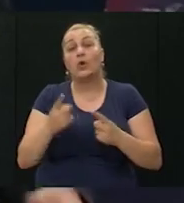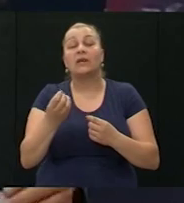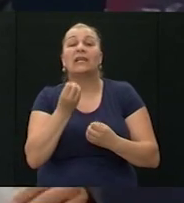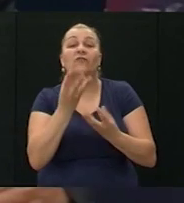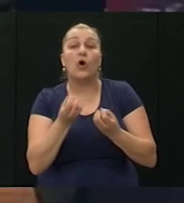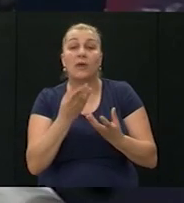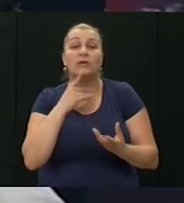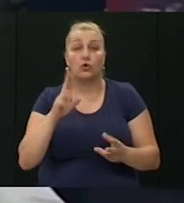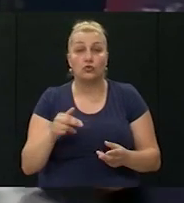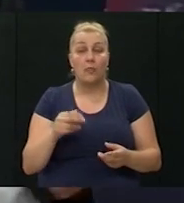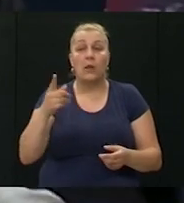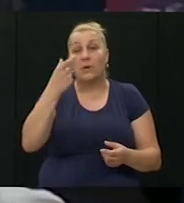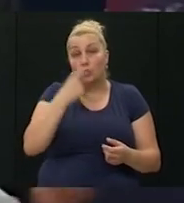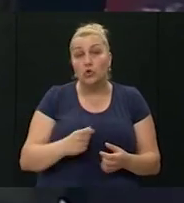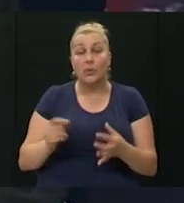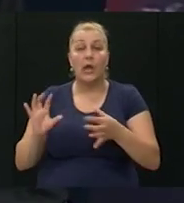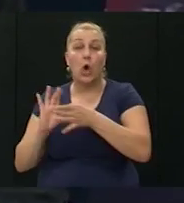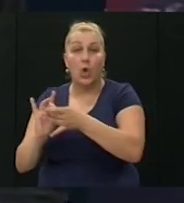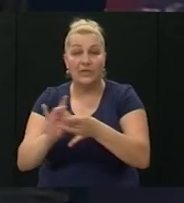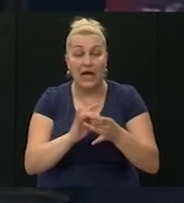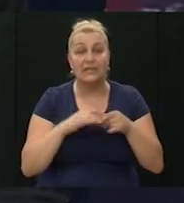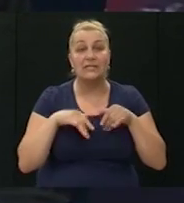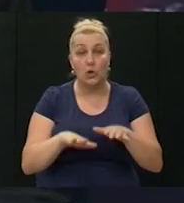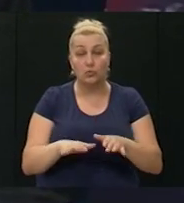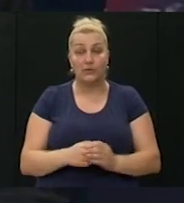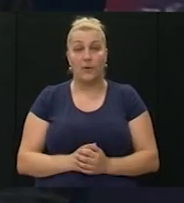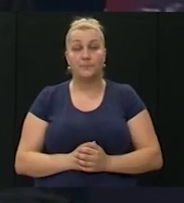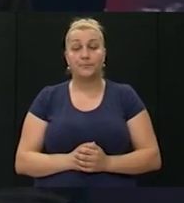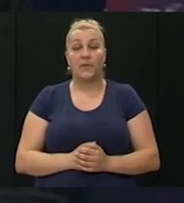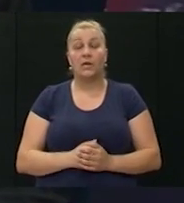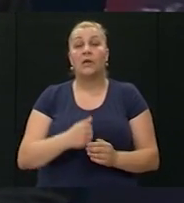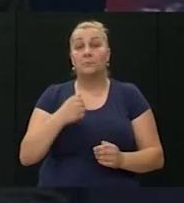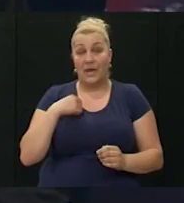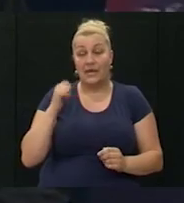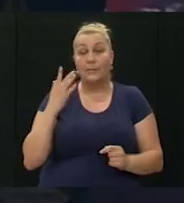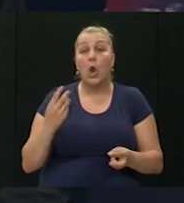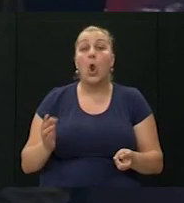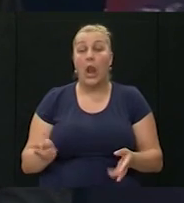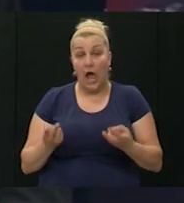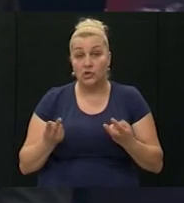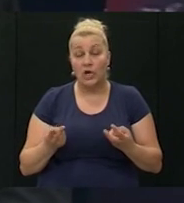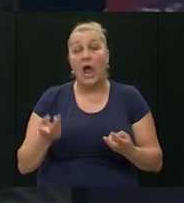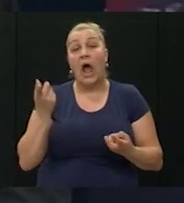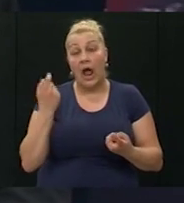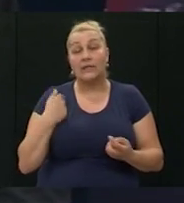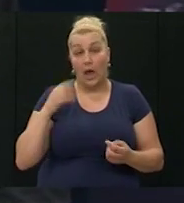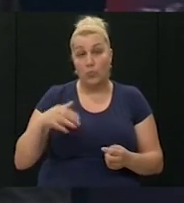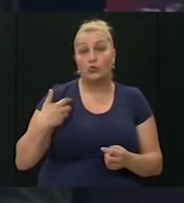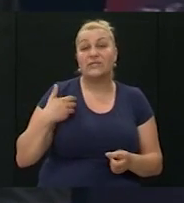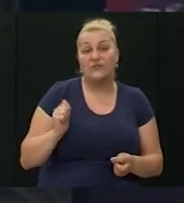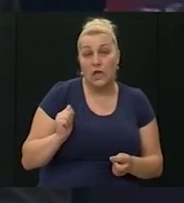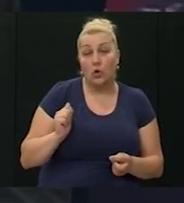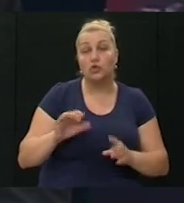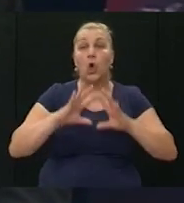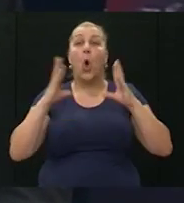informacija, osobnih kontakata koje ste imali sa ljudima i tako. Tako da kažem, meni je to bilo lakše, ali ja mogu svjedočiti ne neku